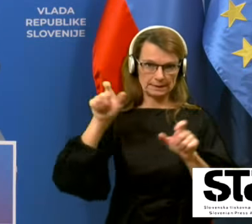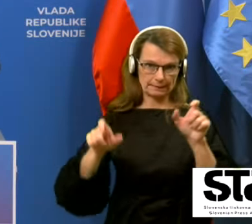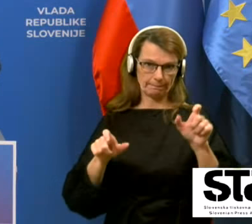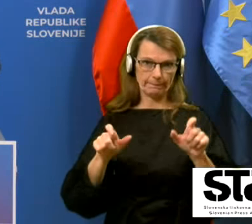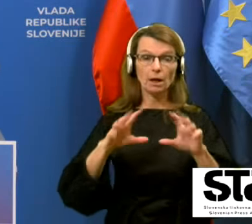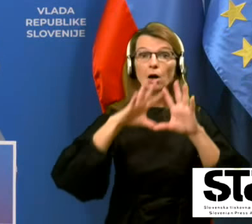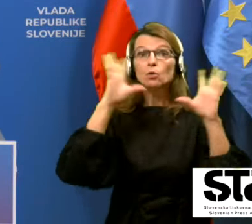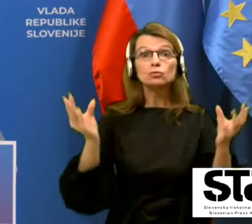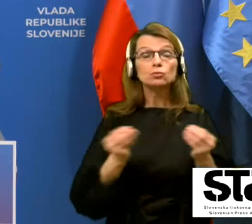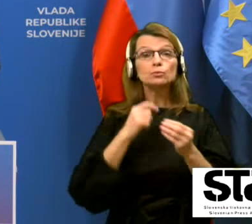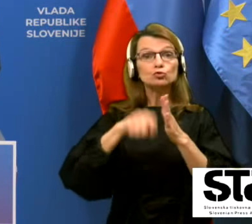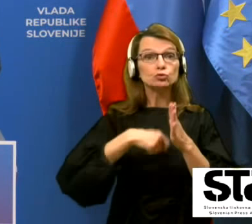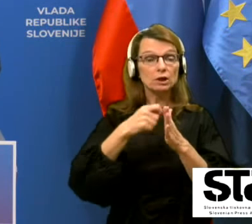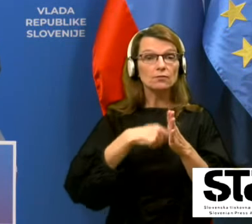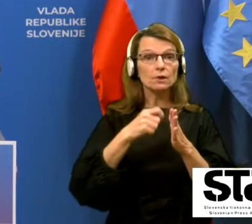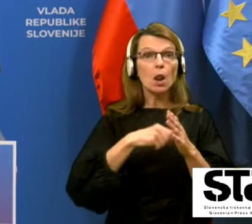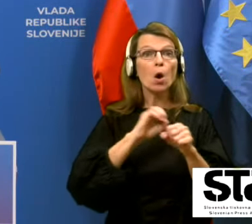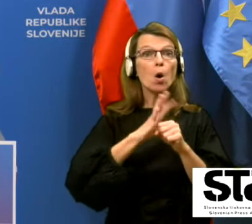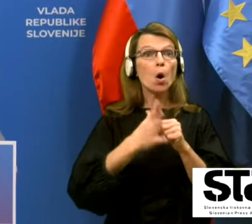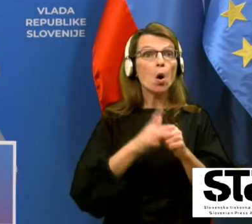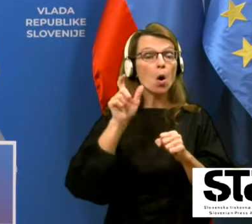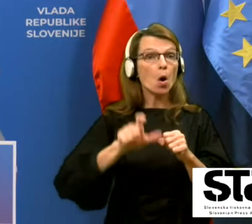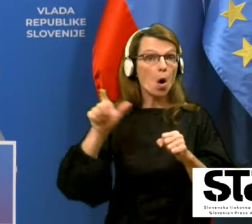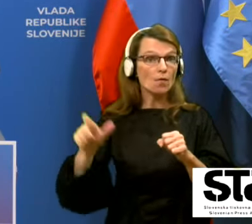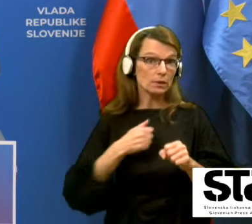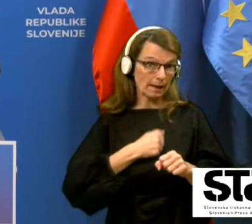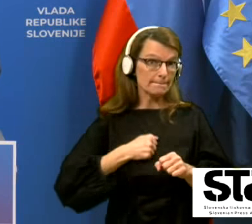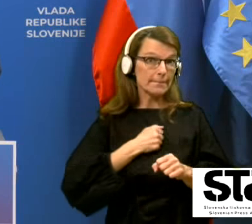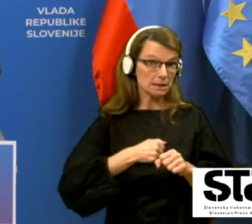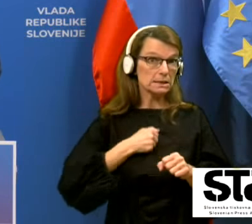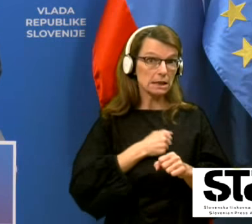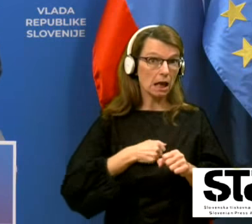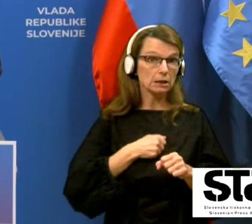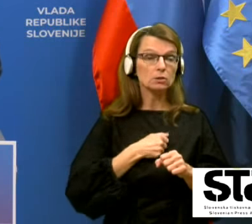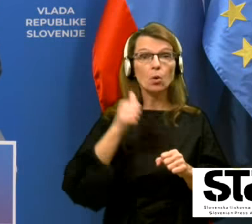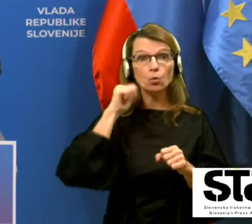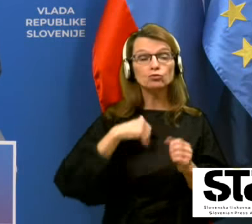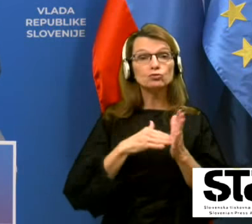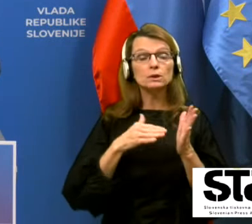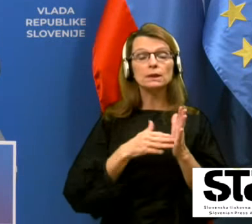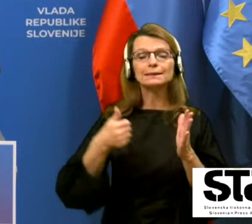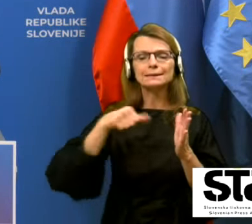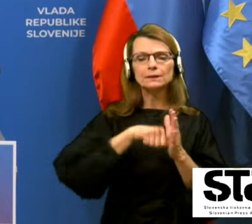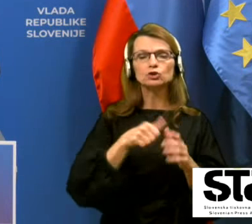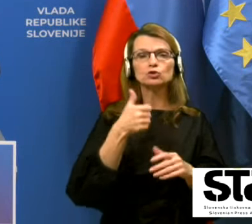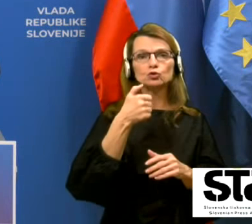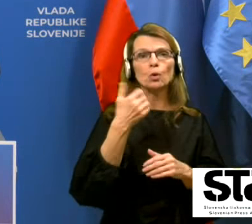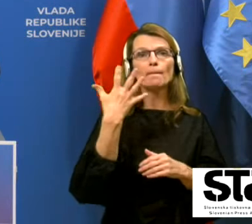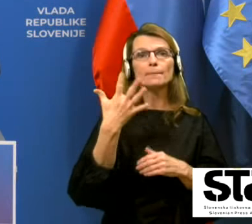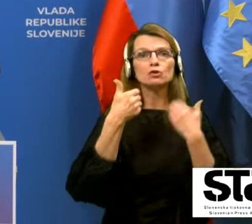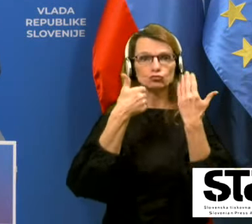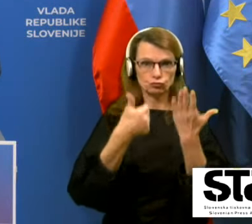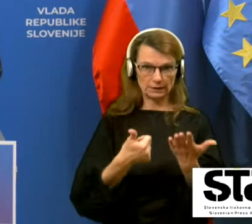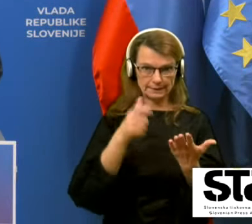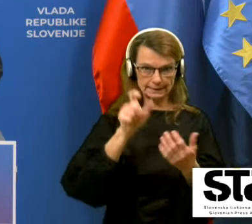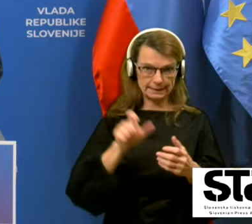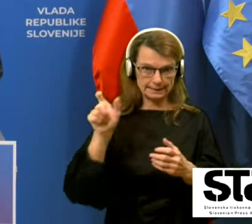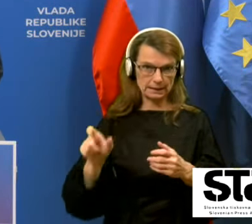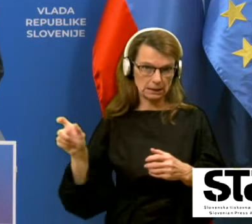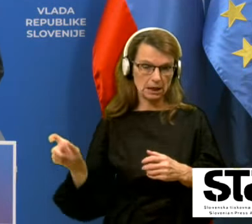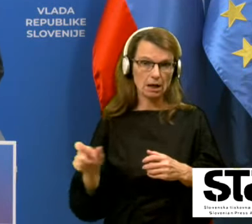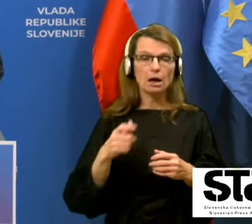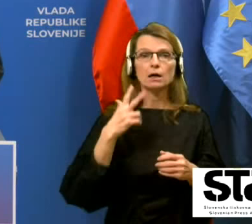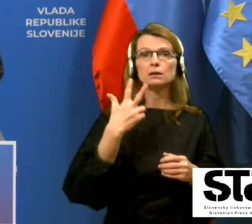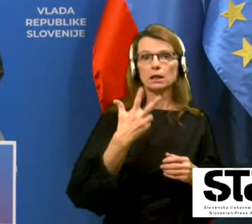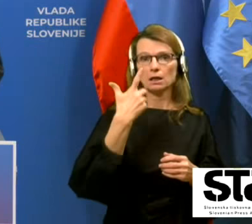Skupno število COVID pacijentov, ki so včeraj potrebovali bolnišnično oskrbo, je bilo 1165 oziroma